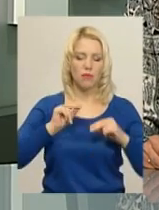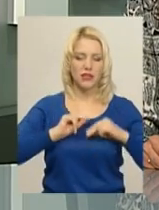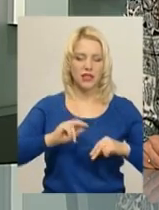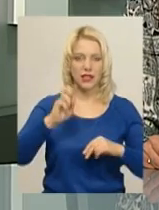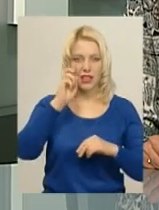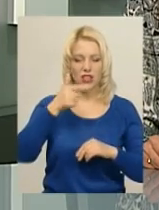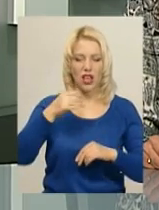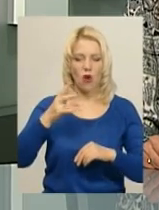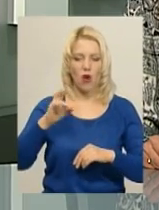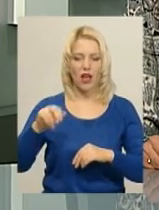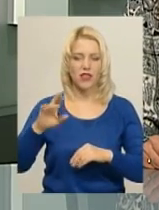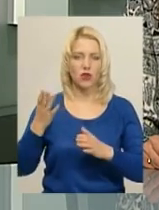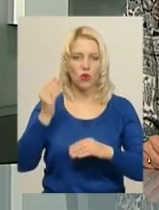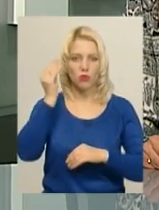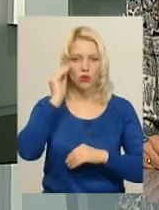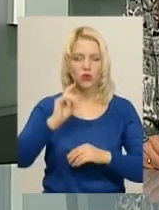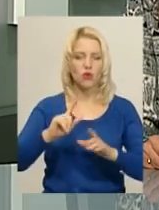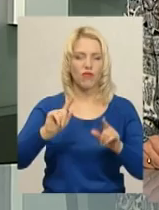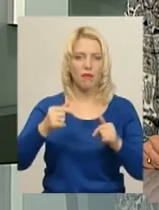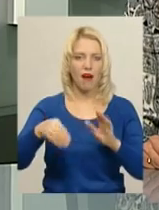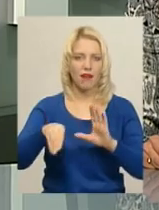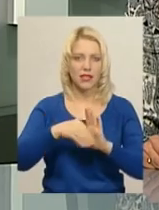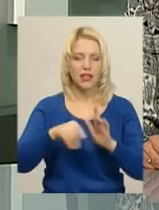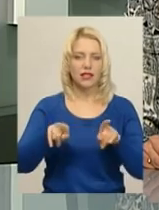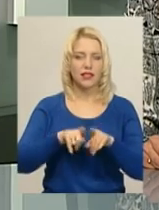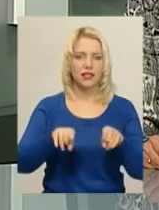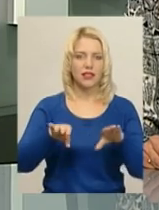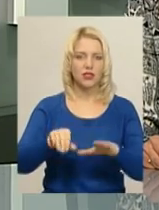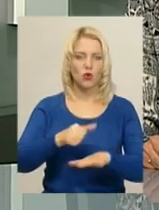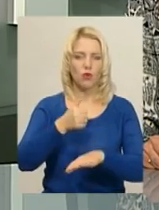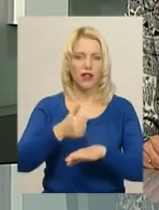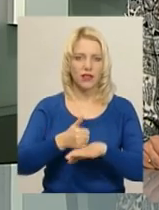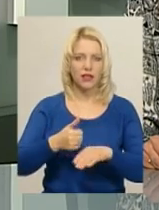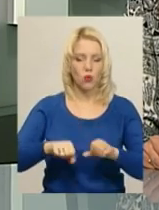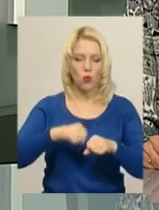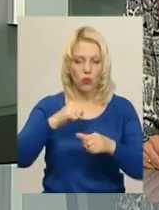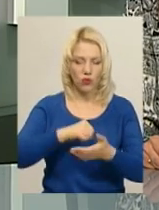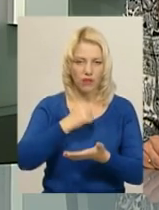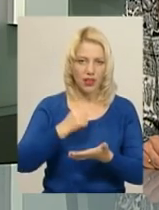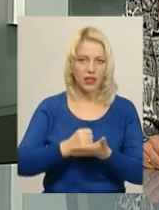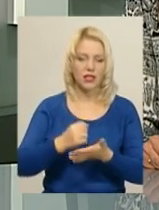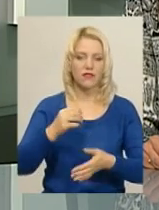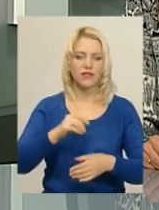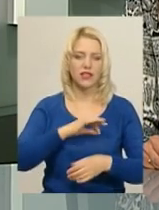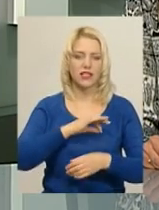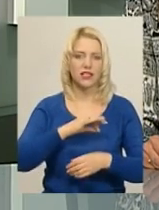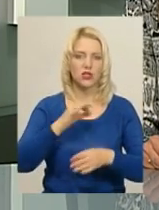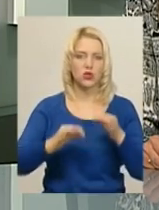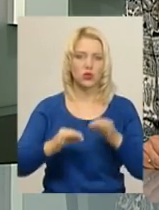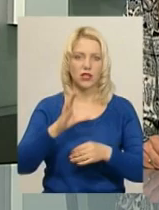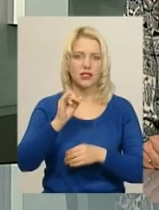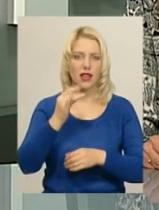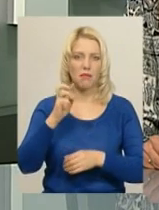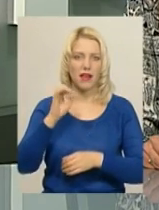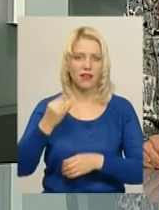якого підозрюють у вимаганні неправомірної вигоди. Таке рішення ухвалив слідчий суддя Хмельницького міськрайонного суду Олександр Сербей.